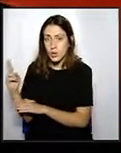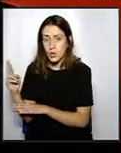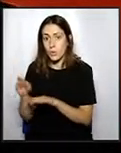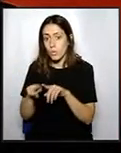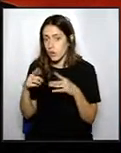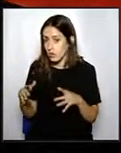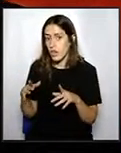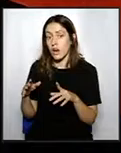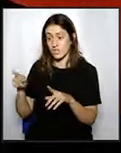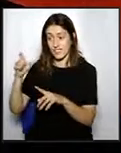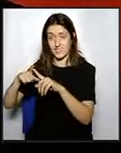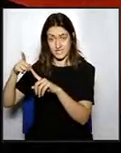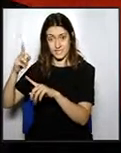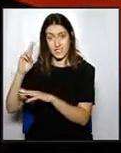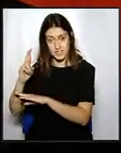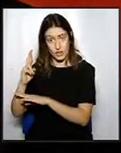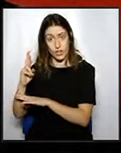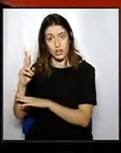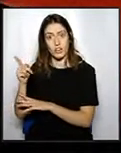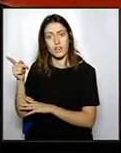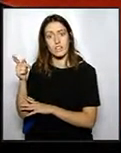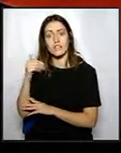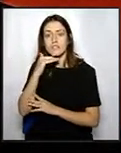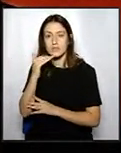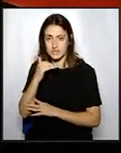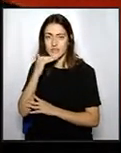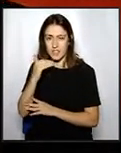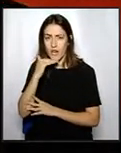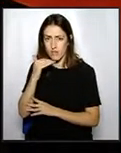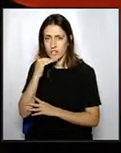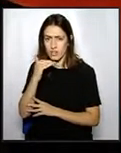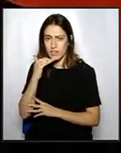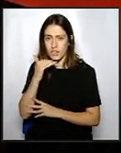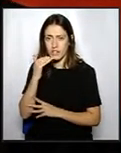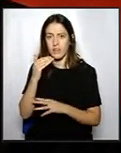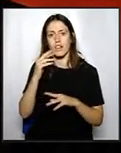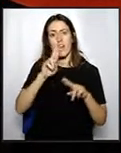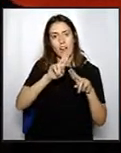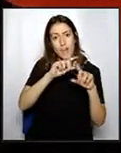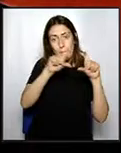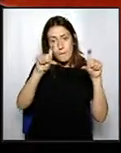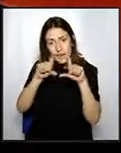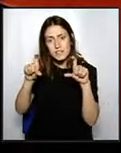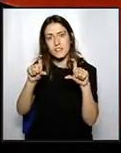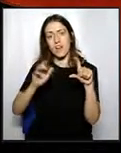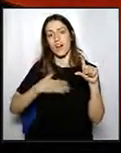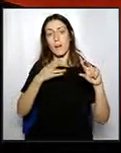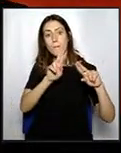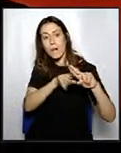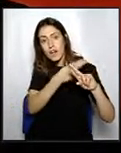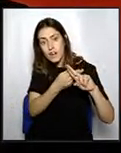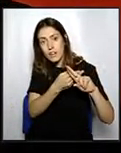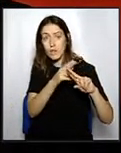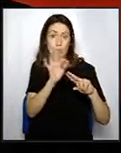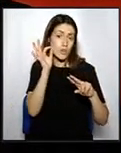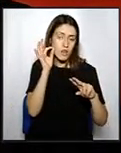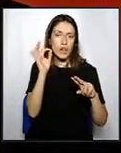era alcaldessa però era regidora, sí que sabia que cap empresa, cap empresa, sigui del cònjugue o sigui d'un fill, no pot facturar